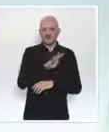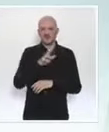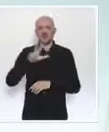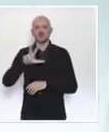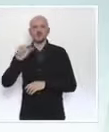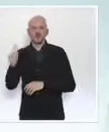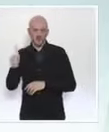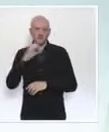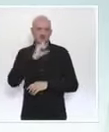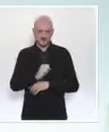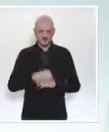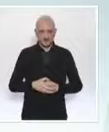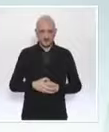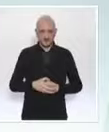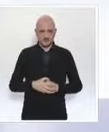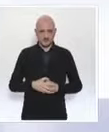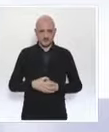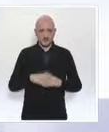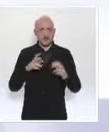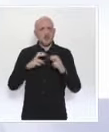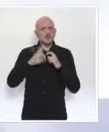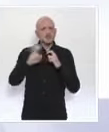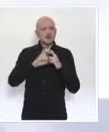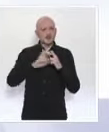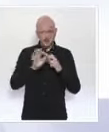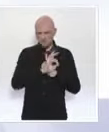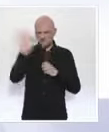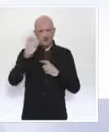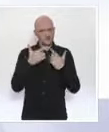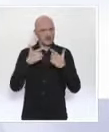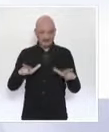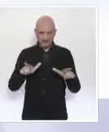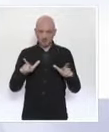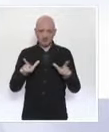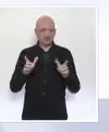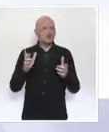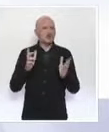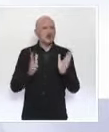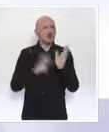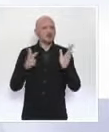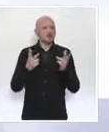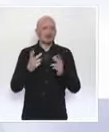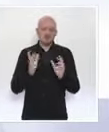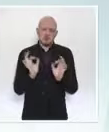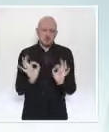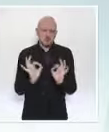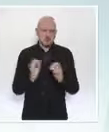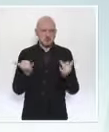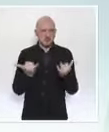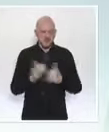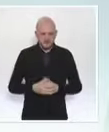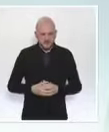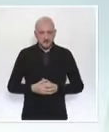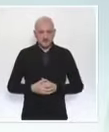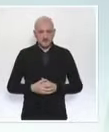sur la France entière, sans attestation pendant la journée. Plusieurs activités, notamment